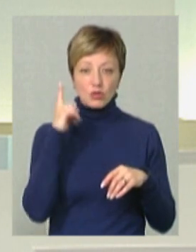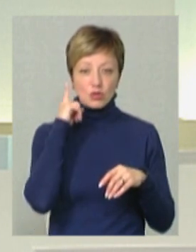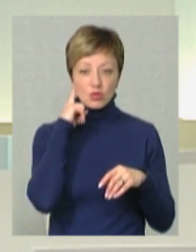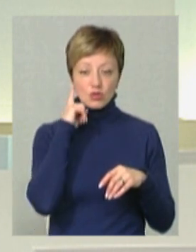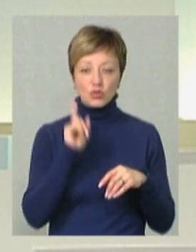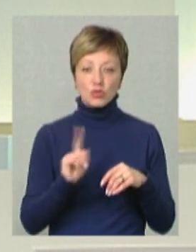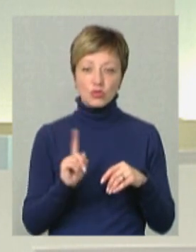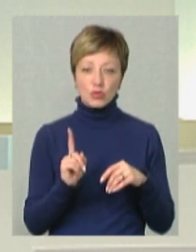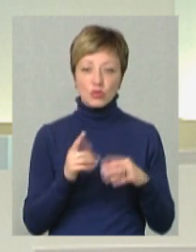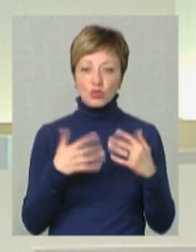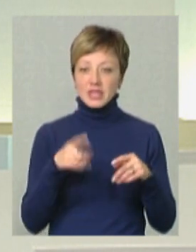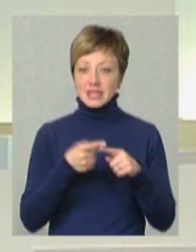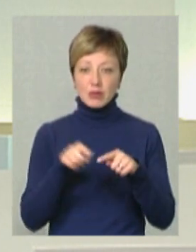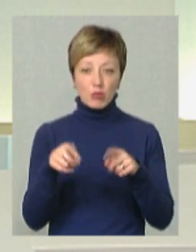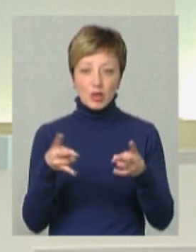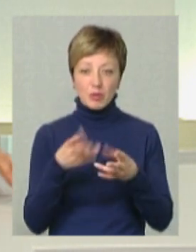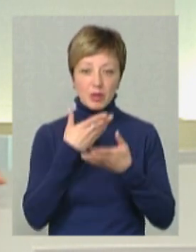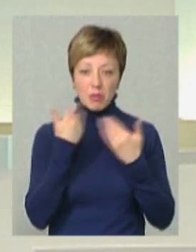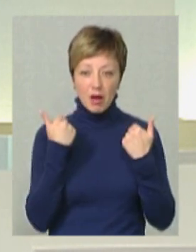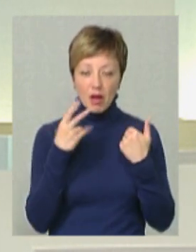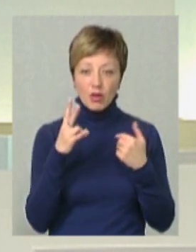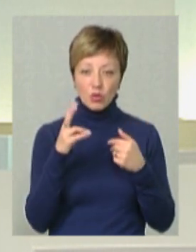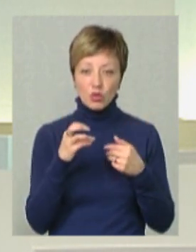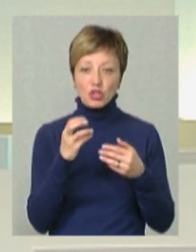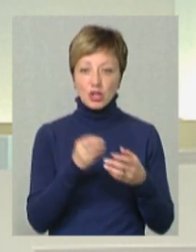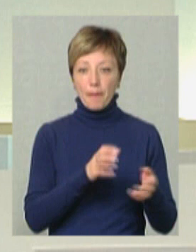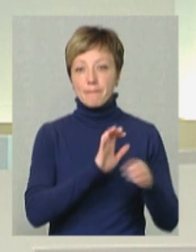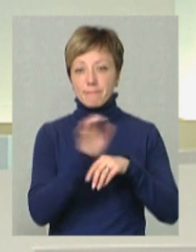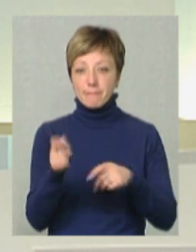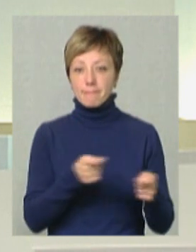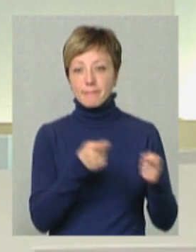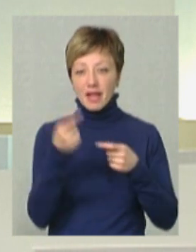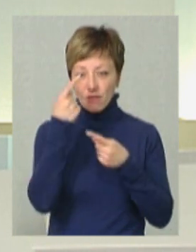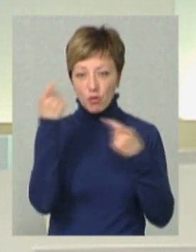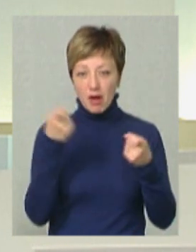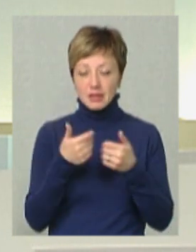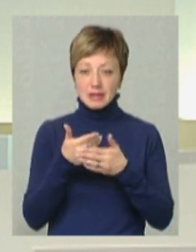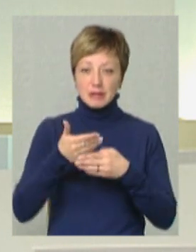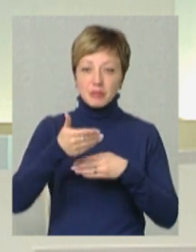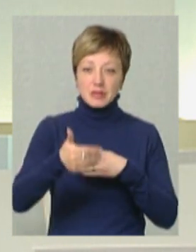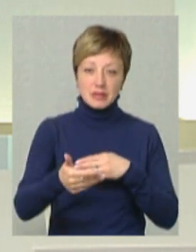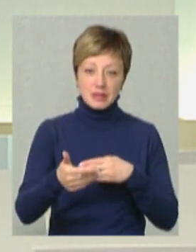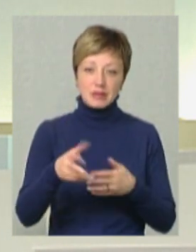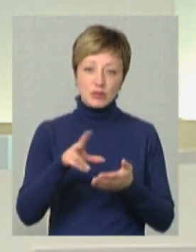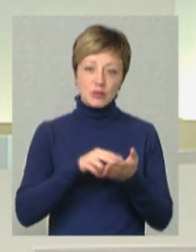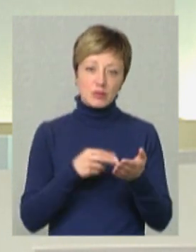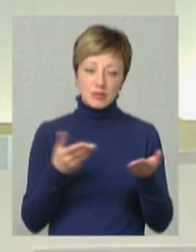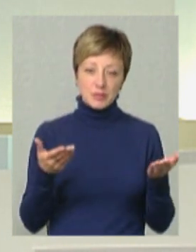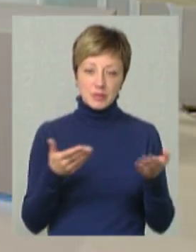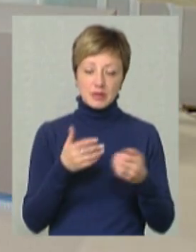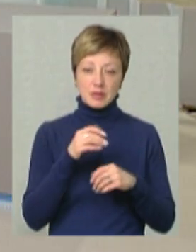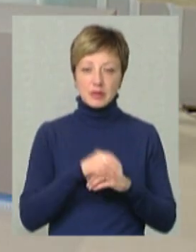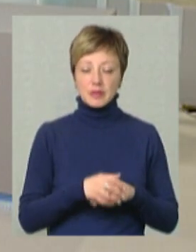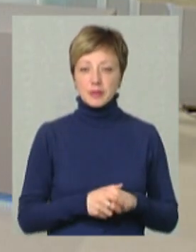буває, що вже цієї потреби немає, але воно ще прибуває. Тому що десь інформація скопіювалась, десь